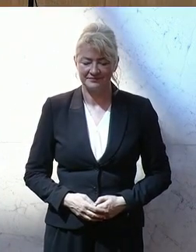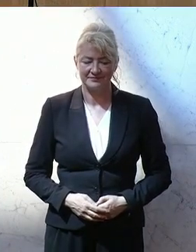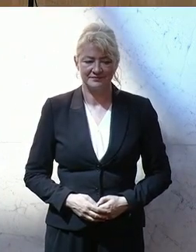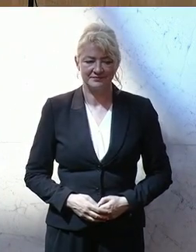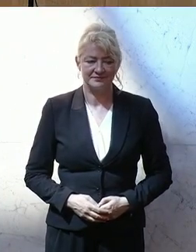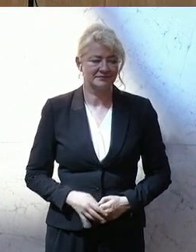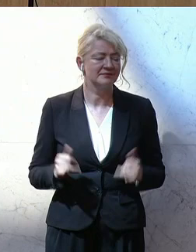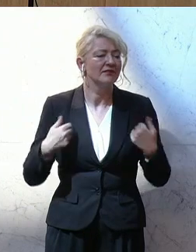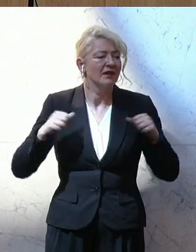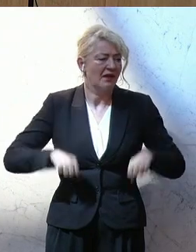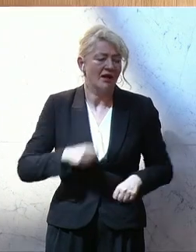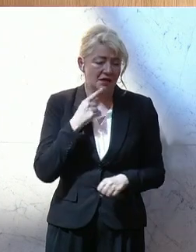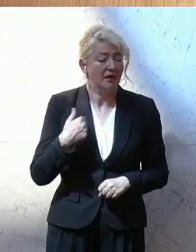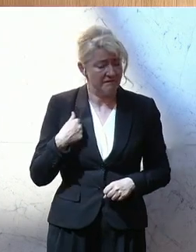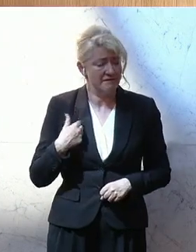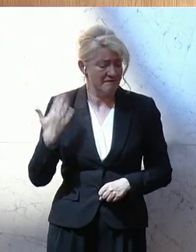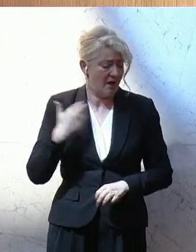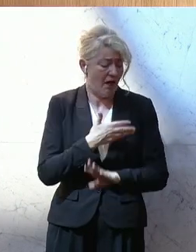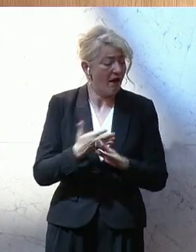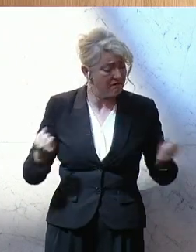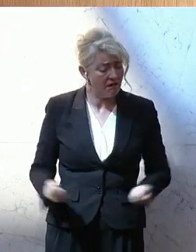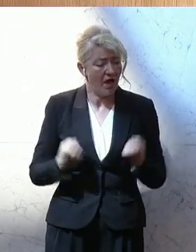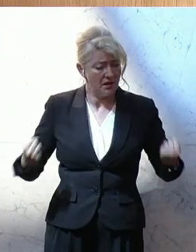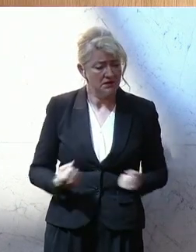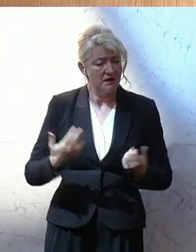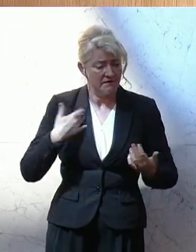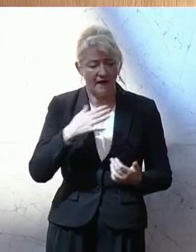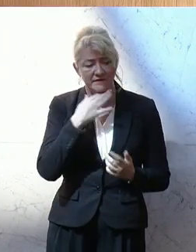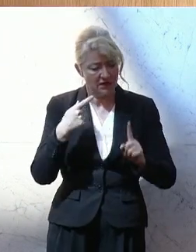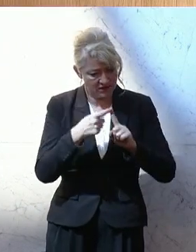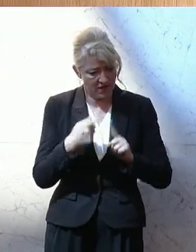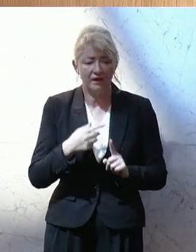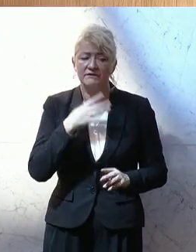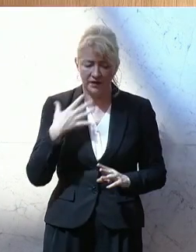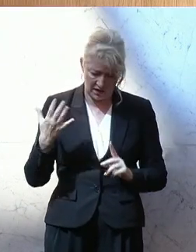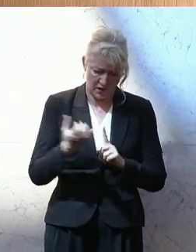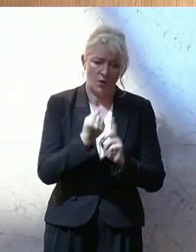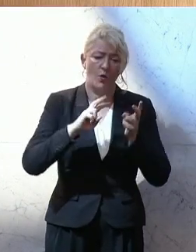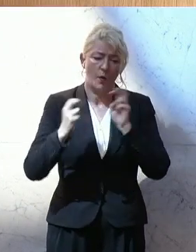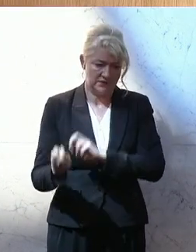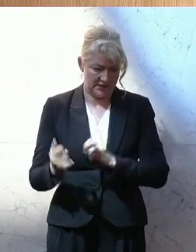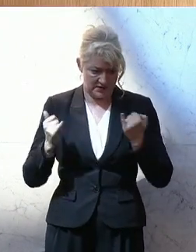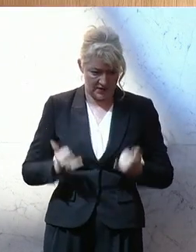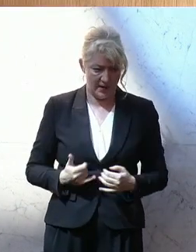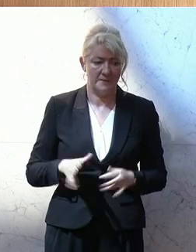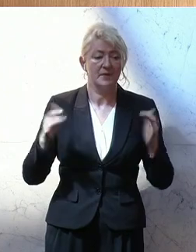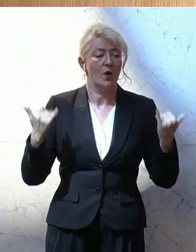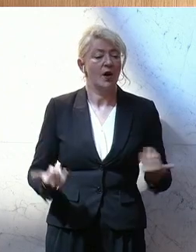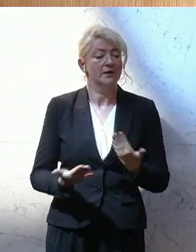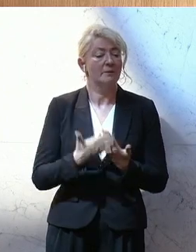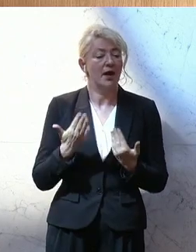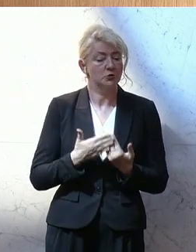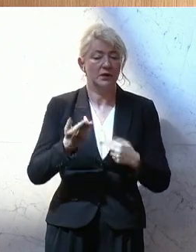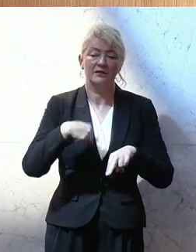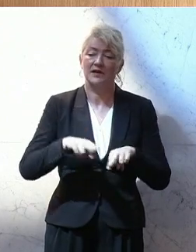Und ich kann Ihnen sagen, wir waren fleißig. Wir haben uns viel vorgenommen und wir konnten vieles davon umsetzen. Heute Abend etwa behandelt